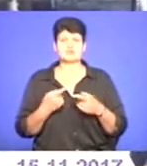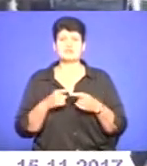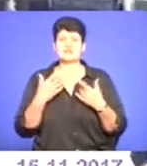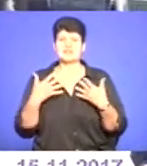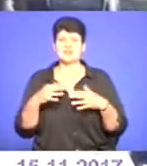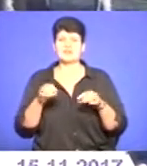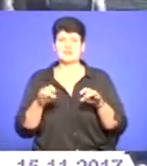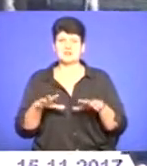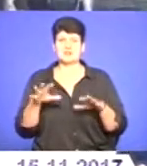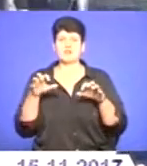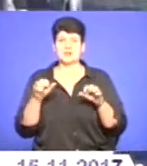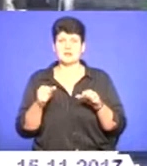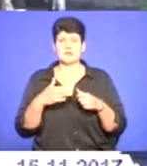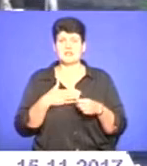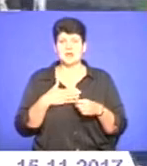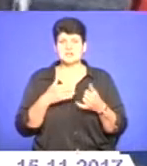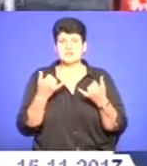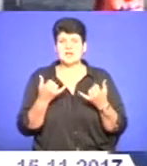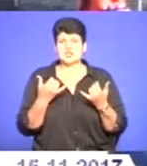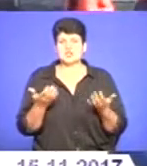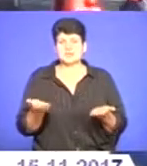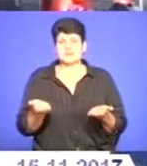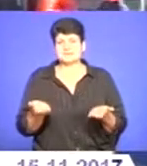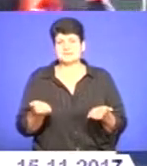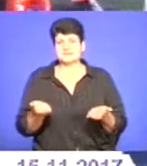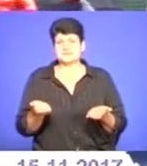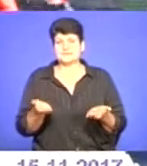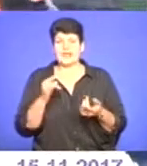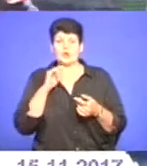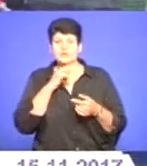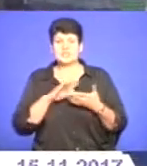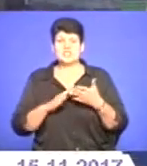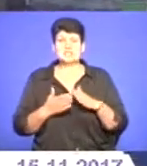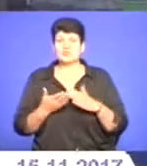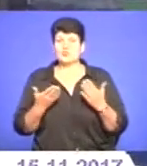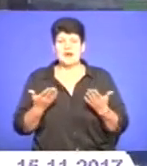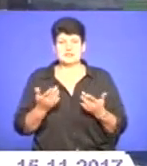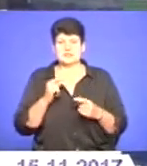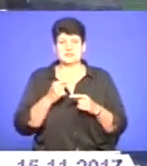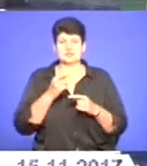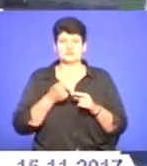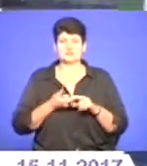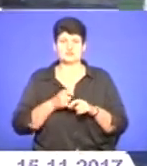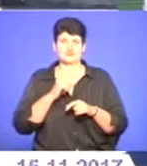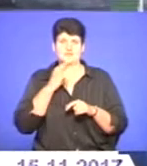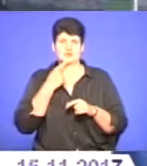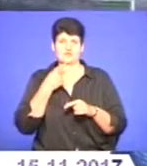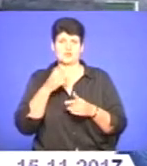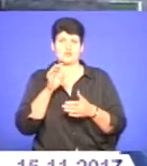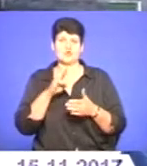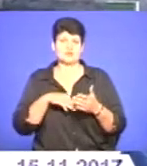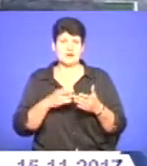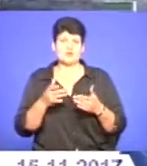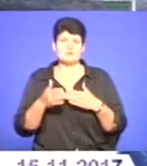вирішувати владі. При нашій зарішній економічній ситуації дуже варто про штрафи говорити. Але